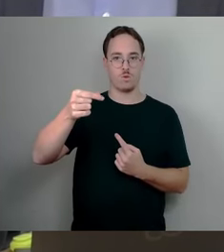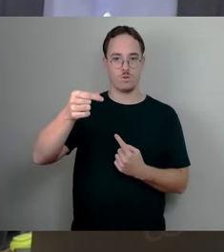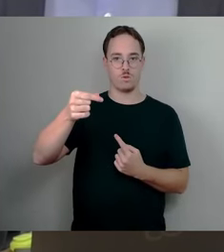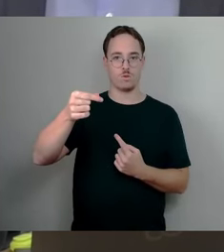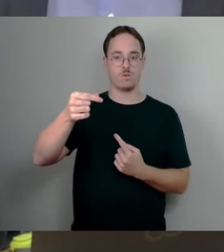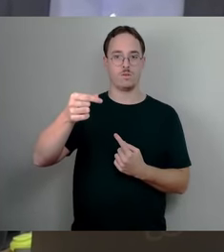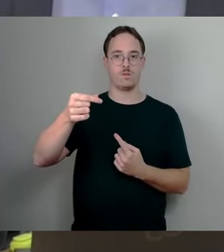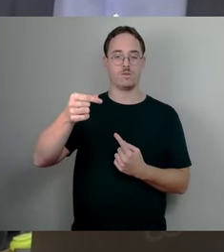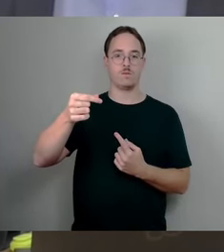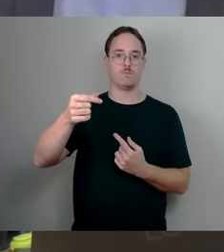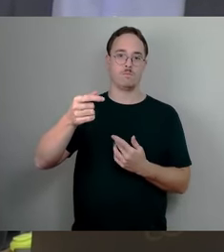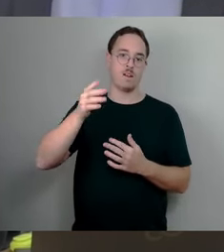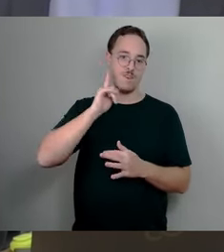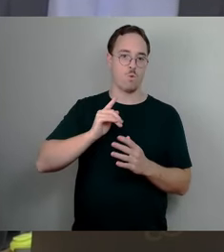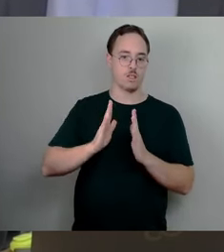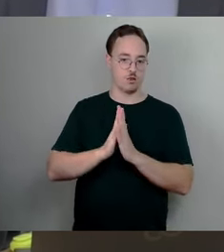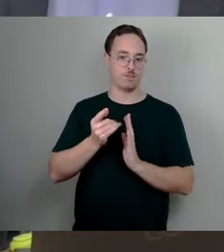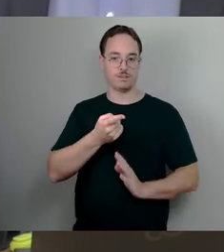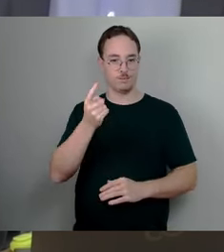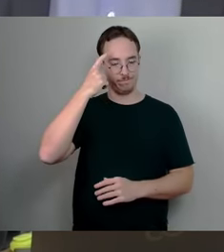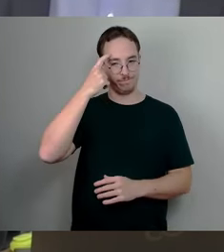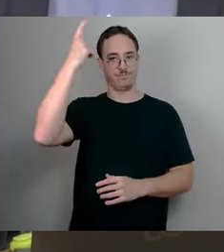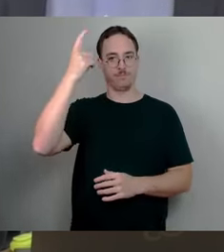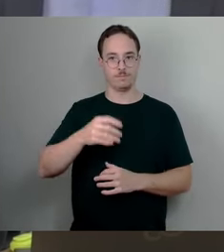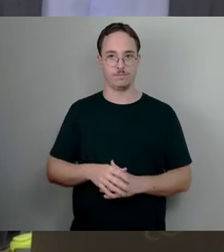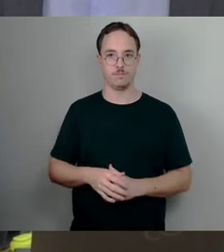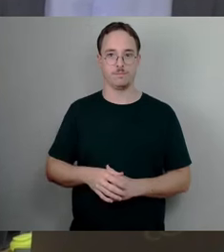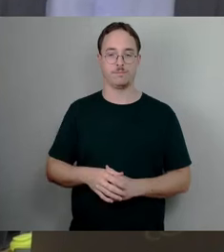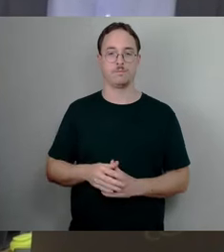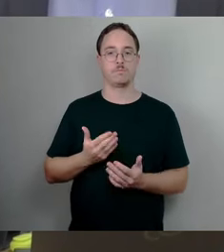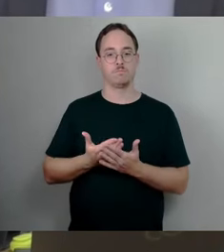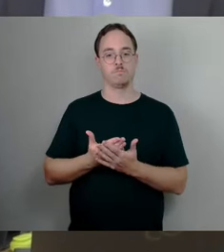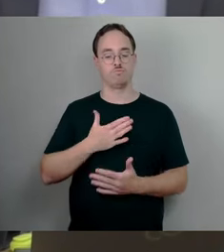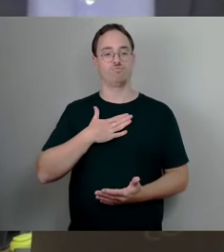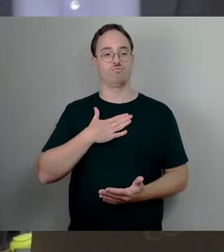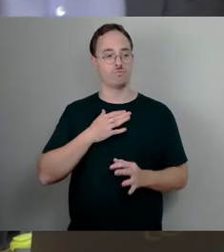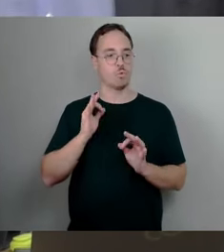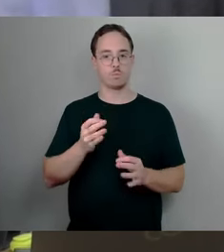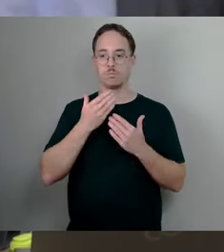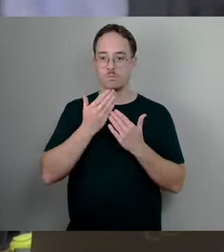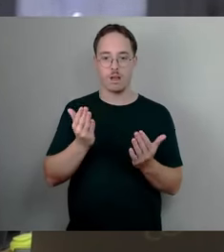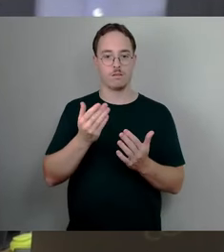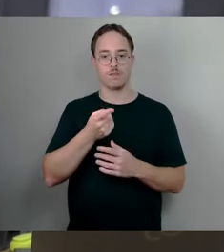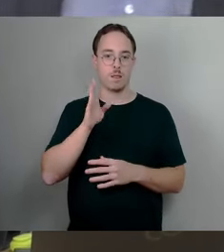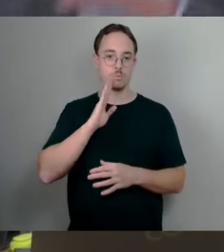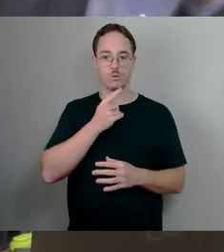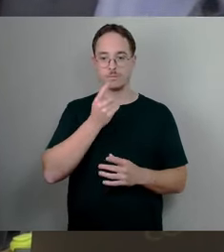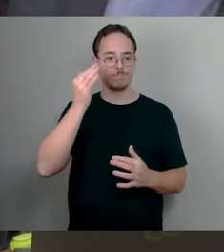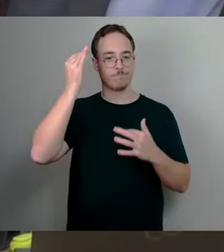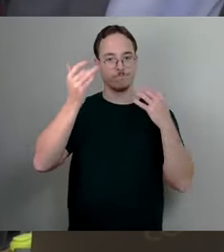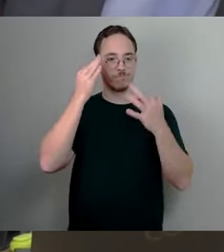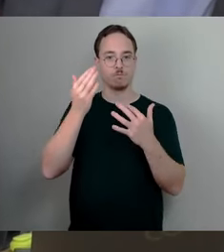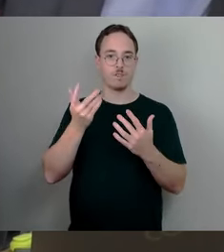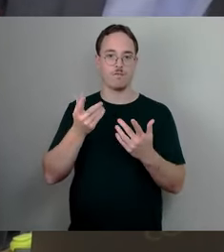über jeden Bürger, der sich Gedanken macht, welchen Beitrag kann man leisten zum Wiederaufbau und wie kann man auch